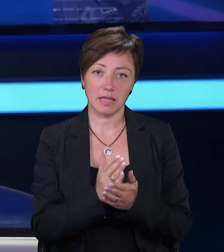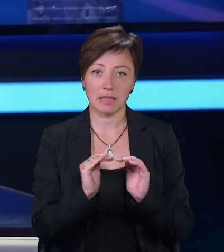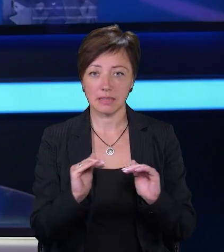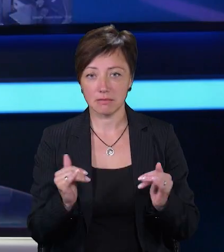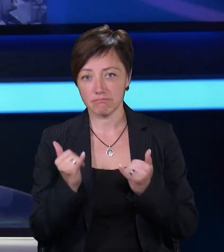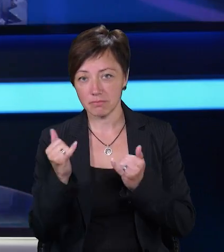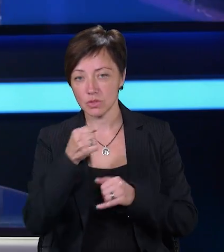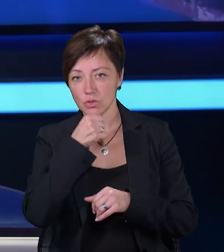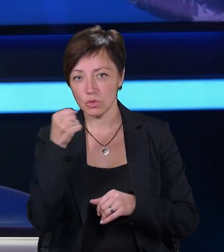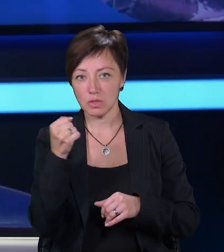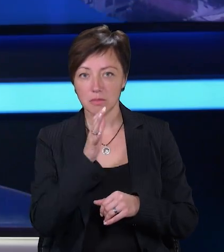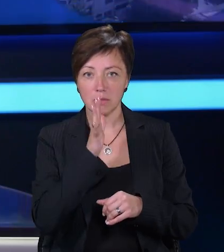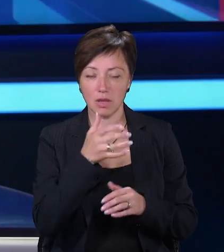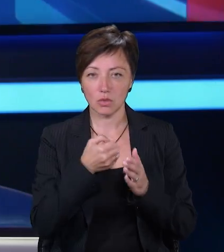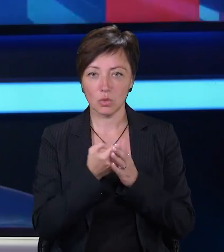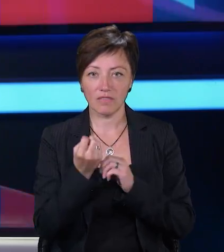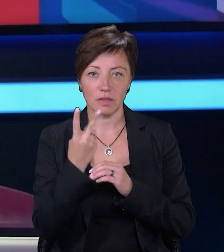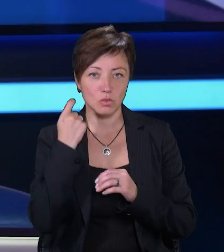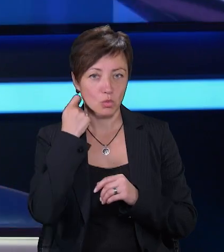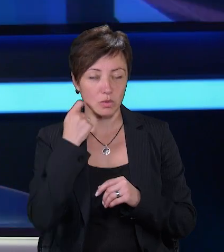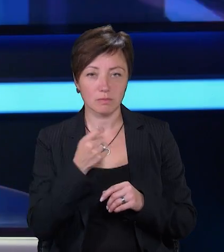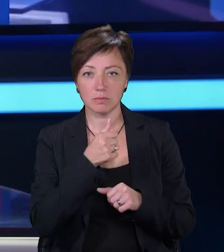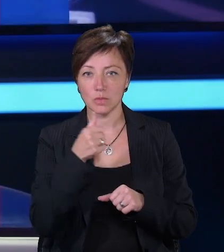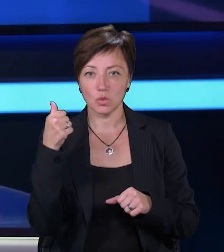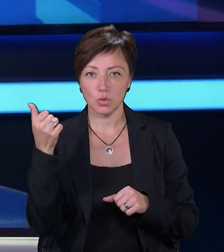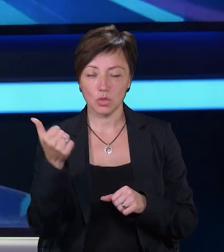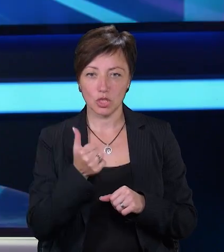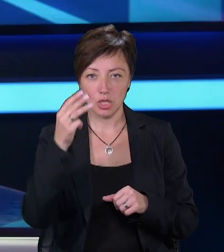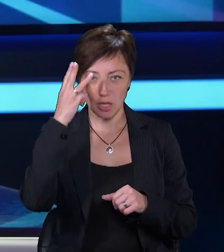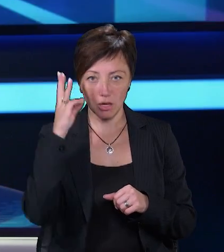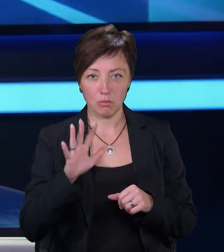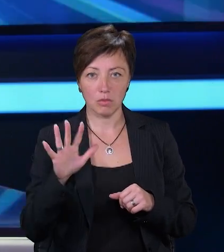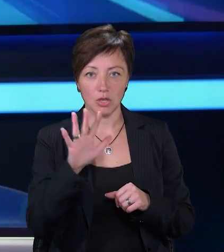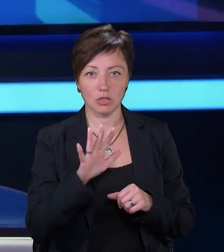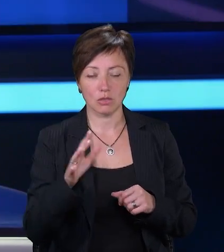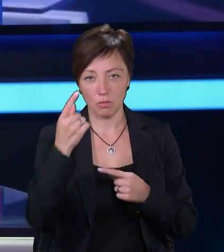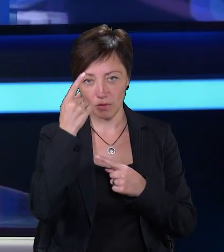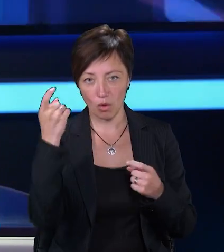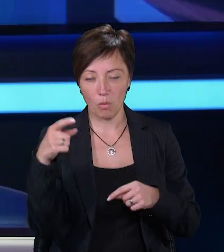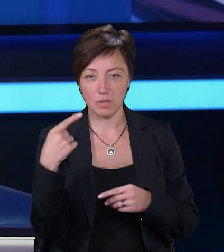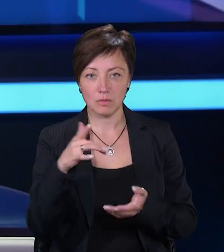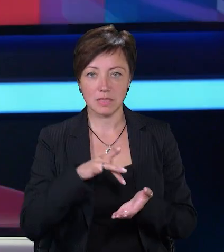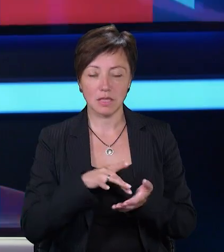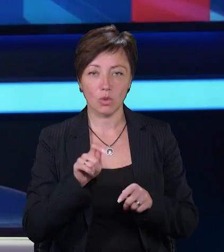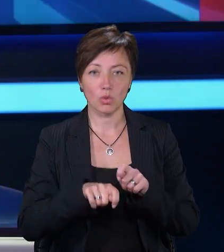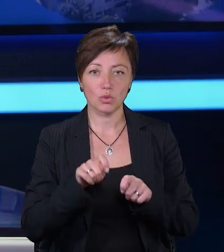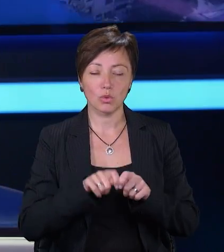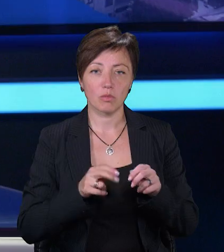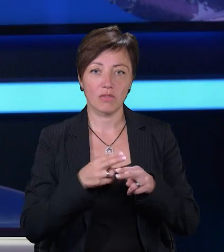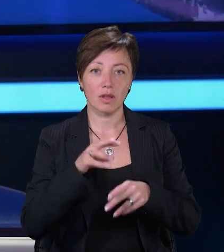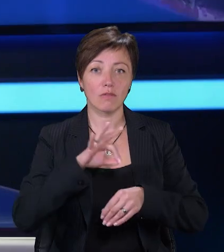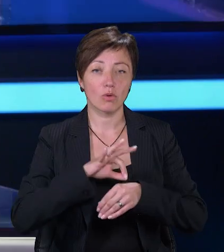і для дітей віком від 5 до 12 років. Минулого тижня на Хмельниччині, повідомляють в обласному центрі контролю та